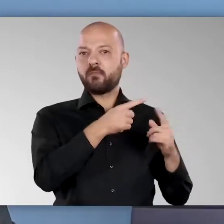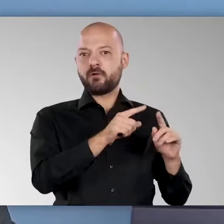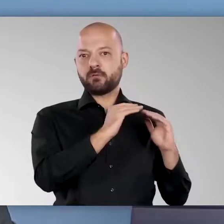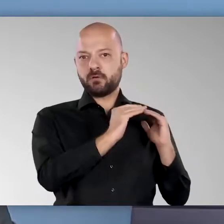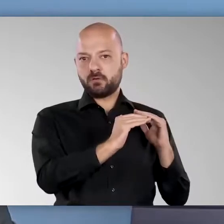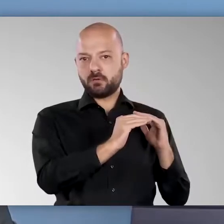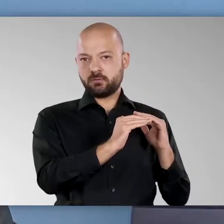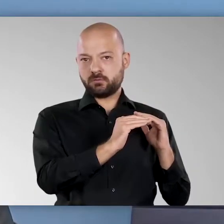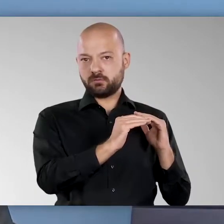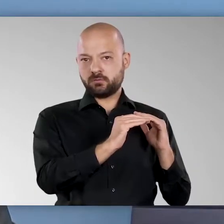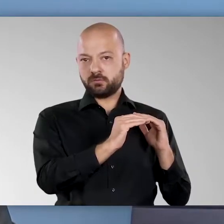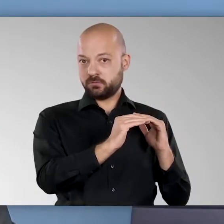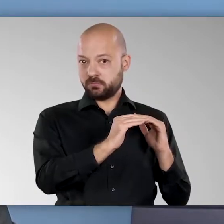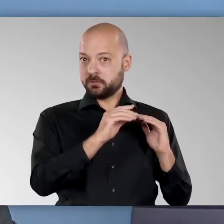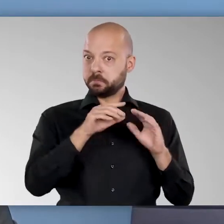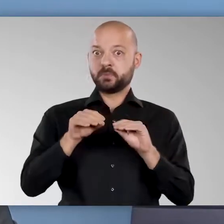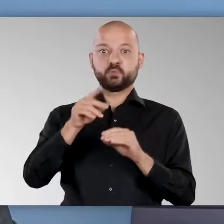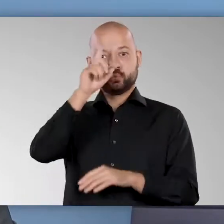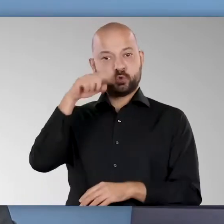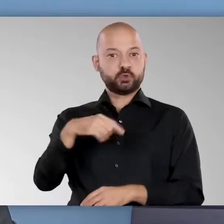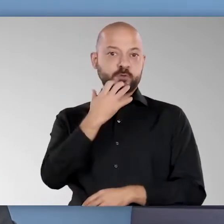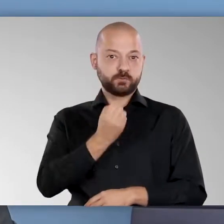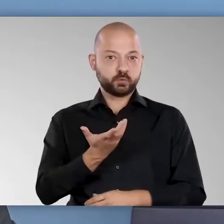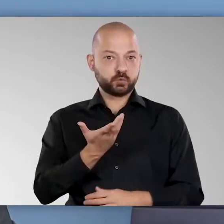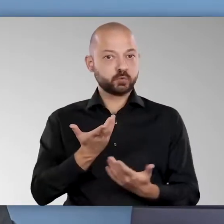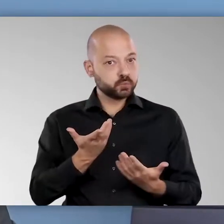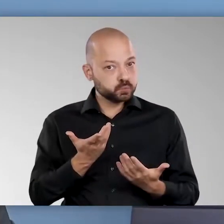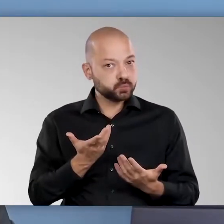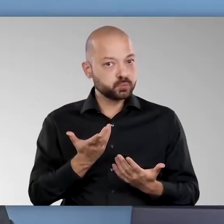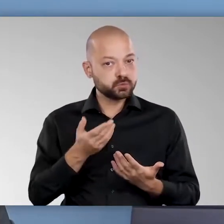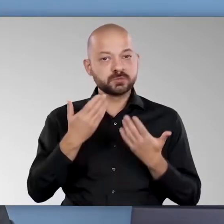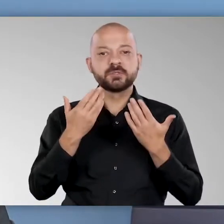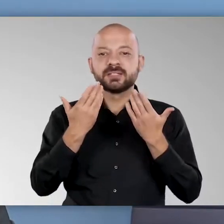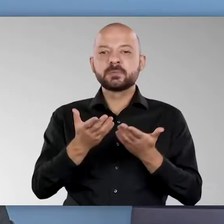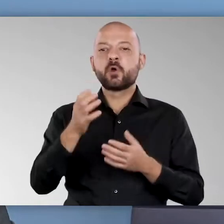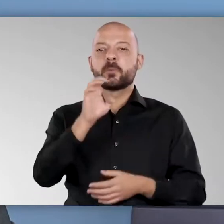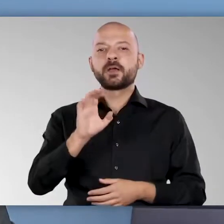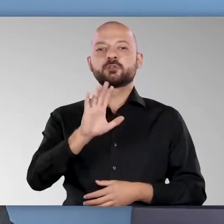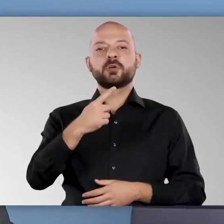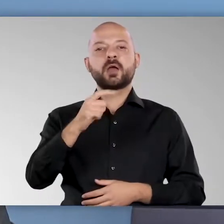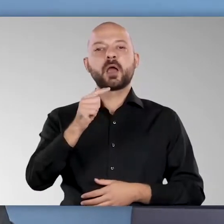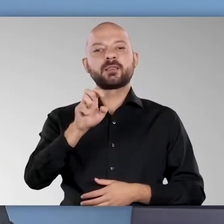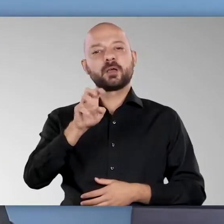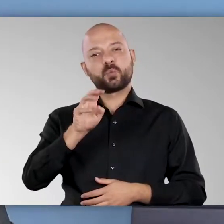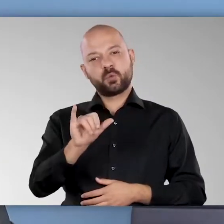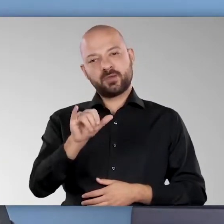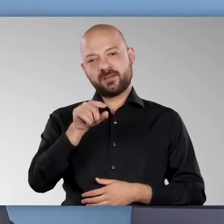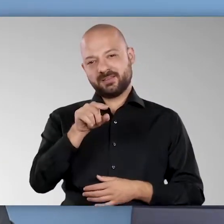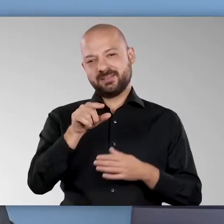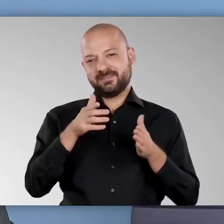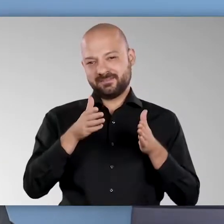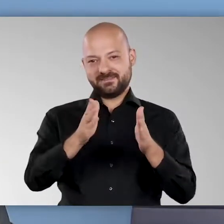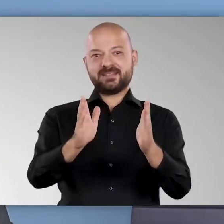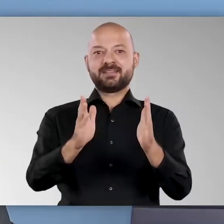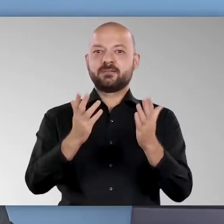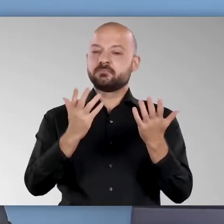App-Stores heruntergeladen, um dann sie in Deutschland nutzen zu können. Und auch der europäische Gateway ist